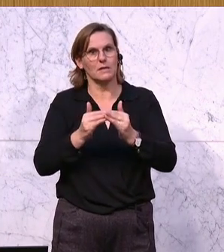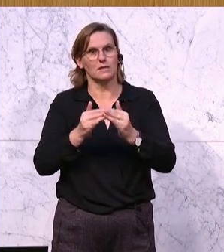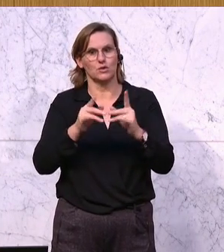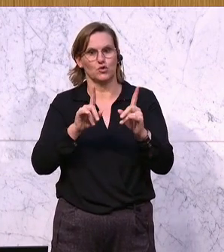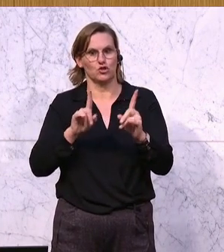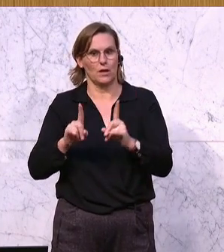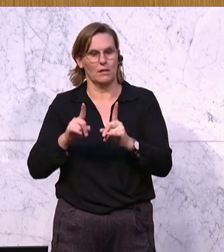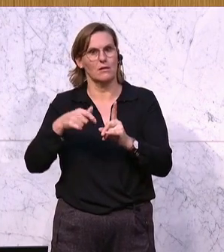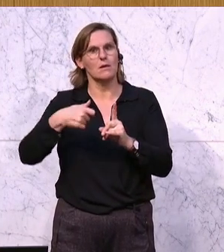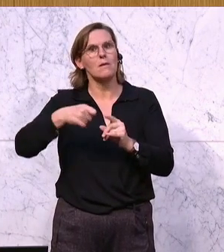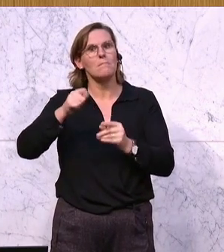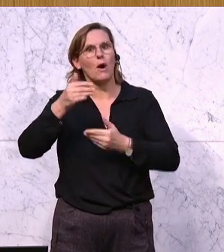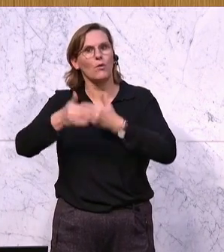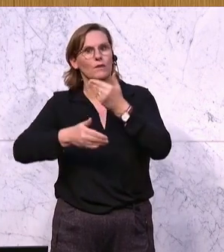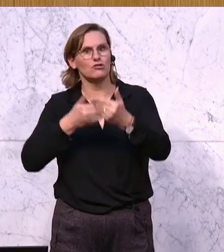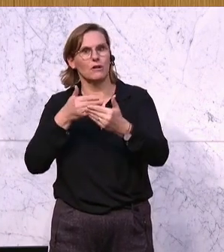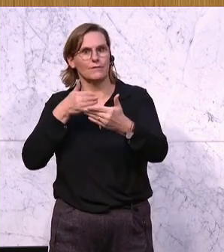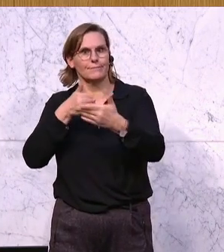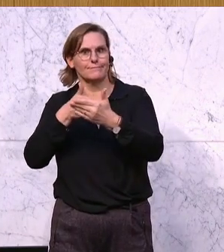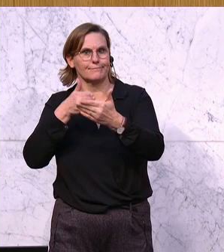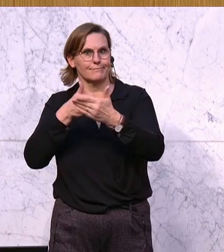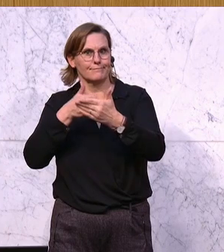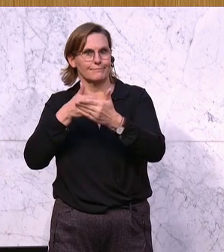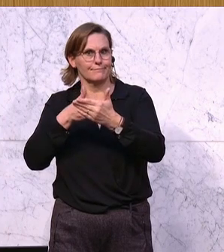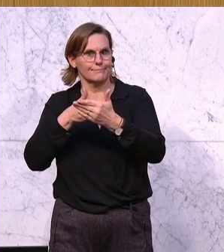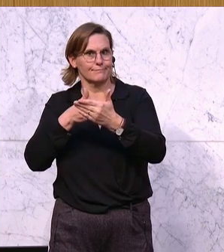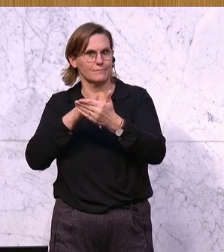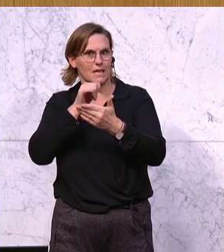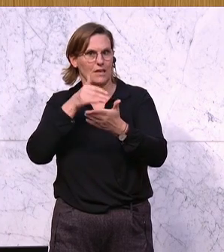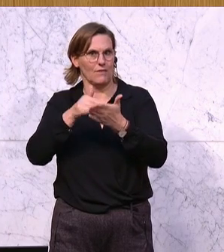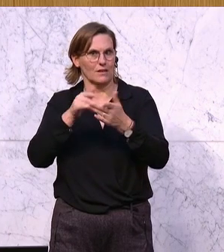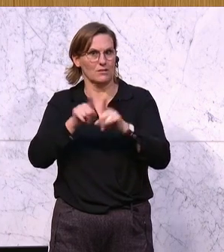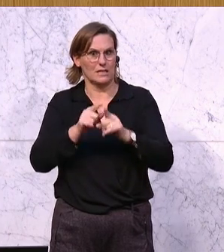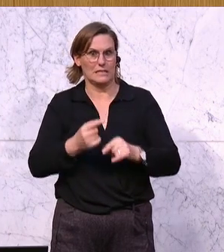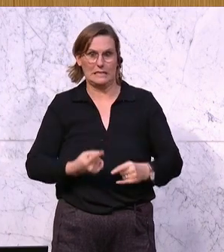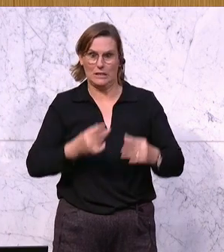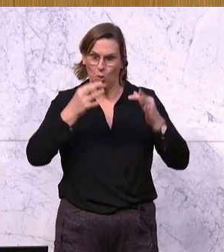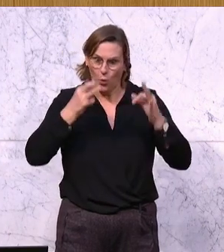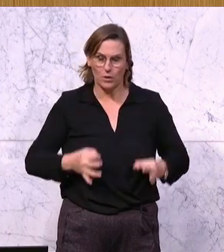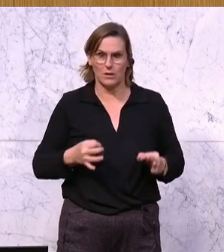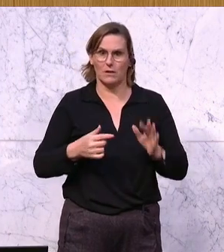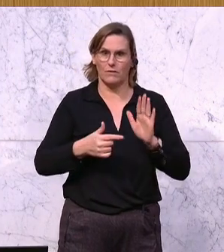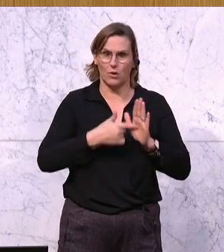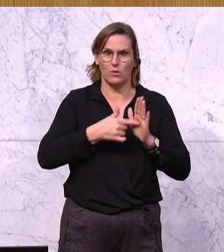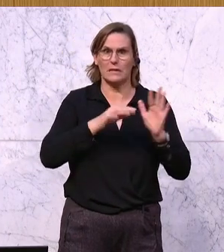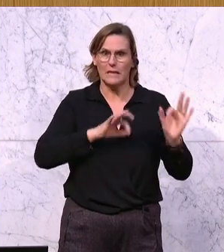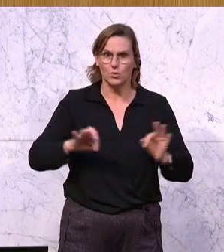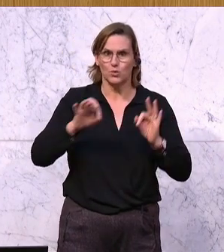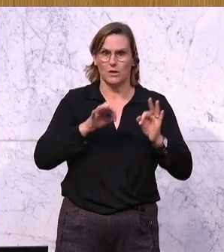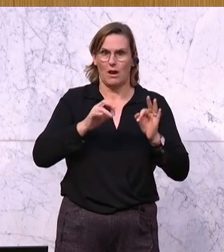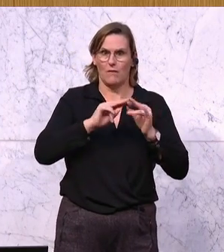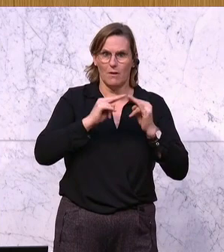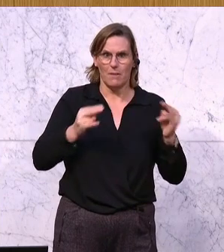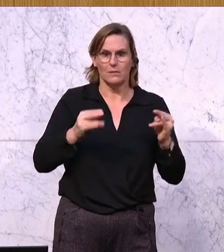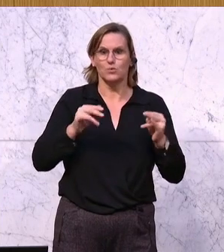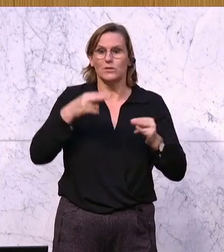nicht vorankommt. Und das ist eine der konkreten Forderungen, nämlich der industriellen Vereinigung. Dass Sie bei der Bauwirtschaft was tun müssen. Denn